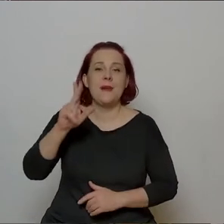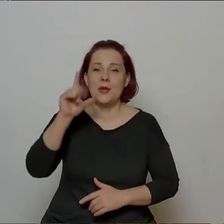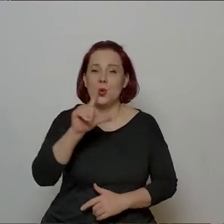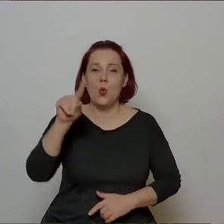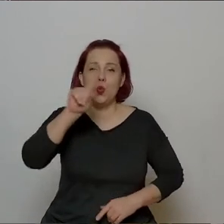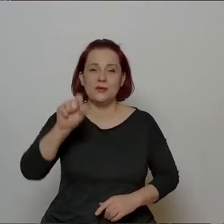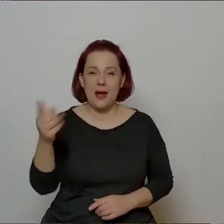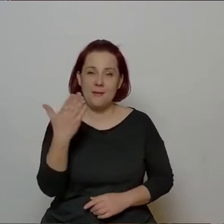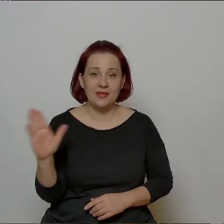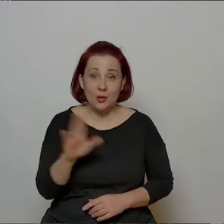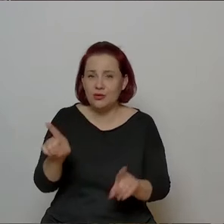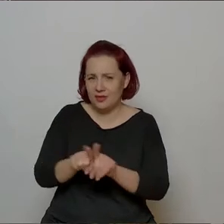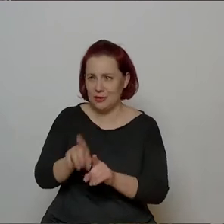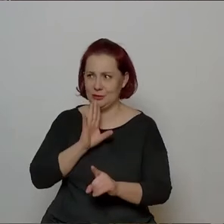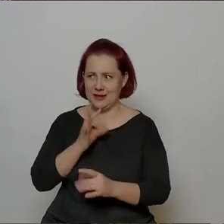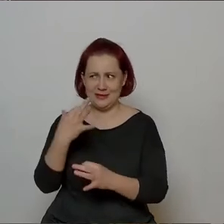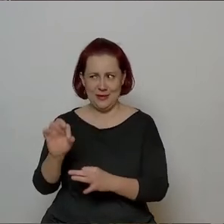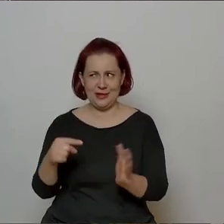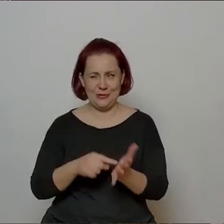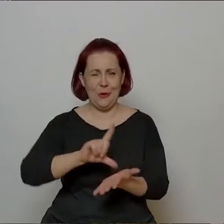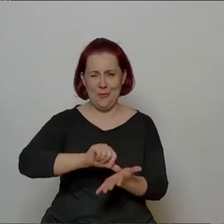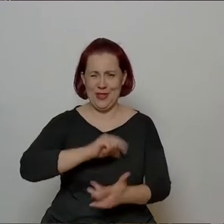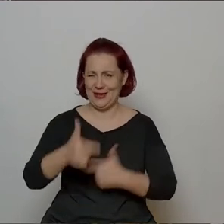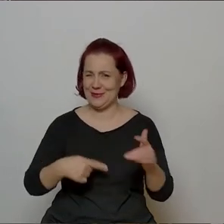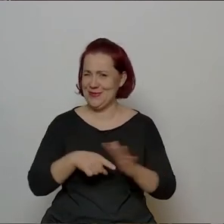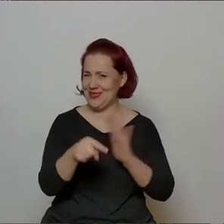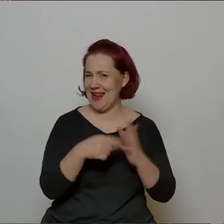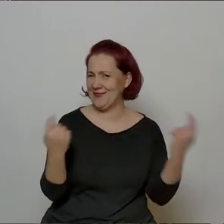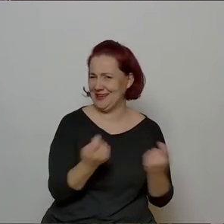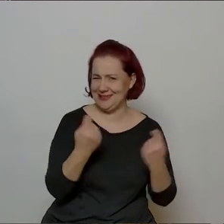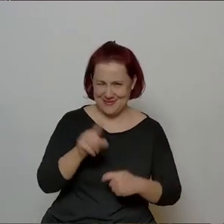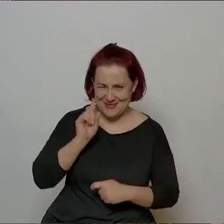który też chyba specjalnie na panel nagrał płytę Norwid 21.